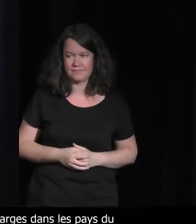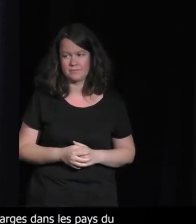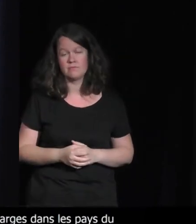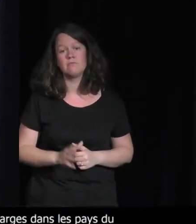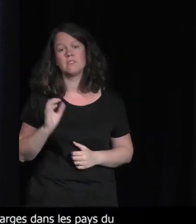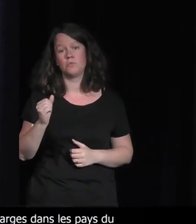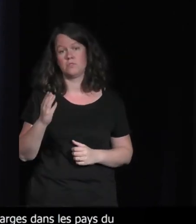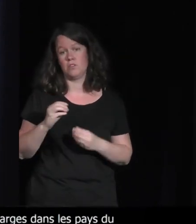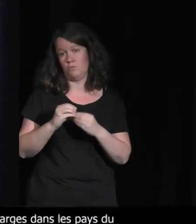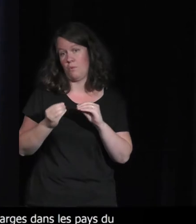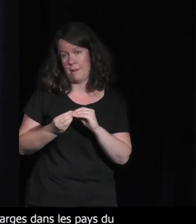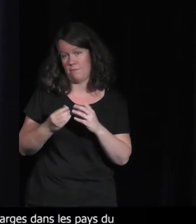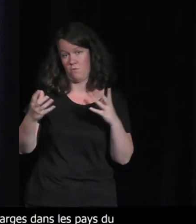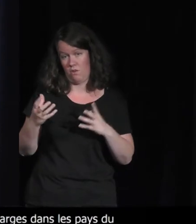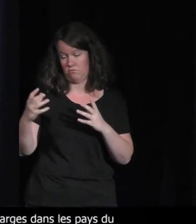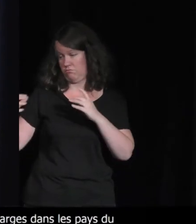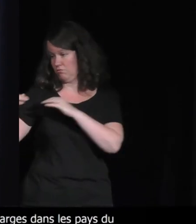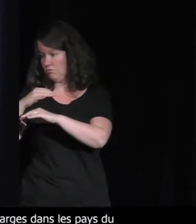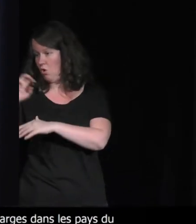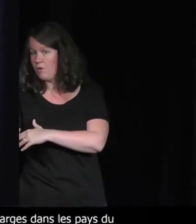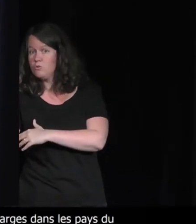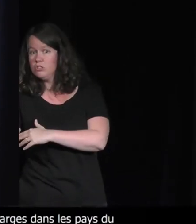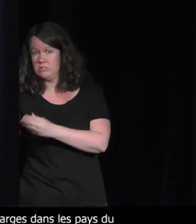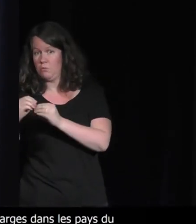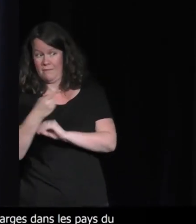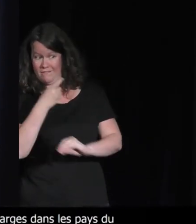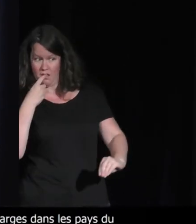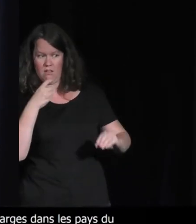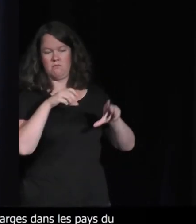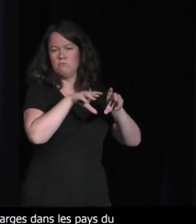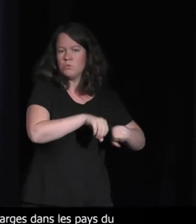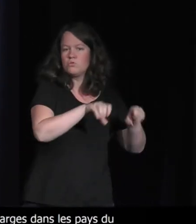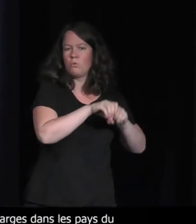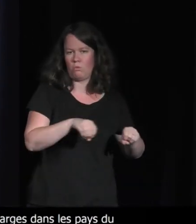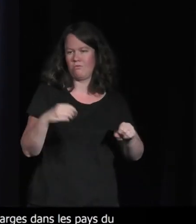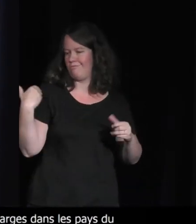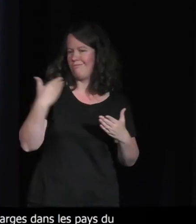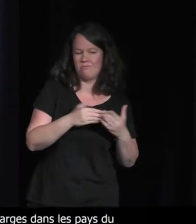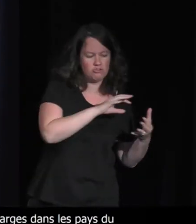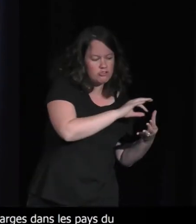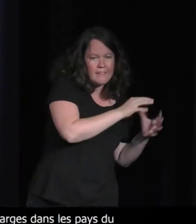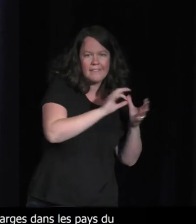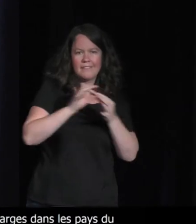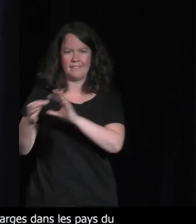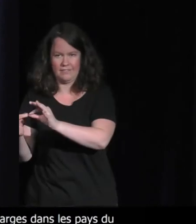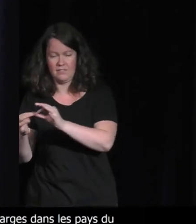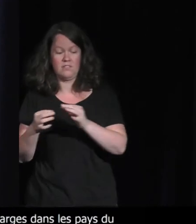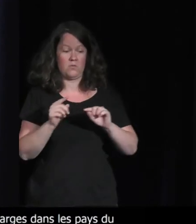c'est dû à la production. Donc, à cause de cette chaîne que je viens d'évoquer, c'est à peu près du matériel informatique.